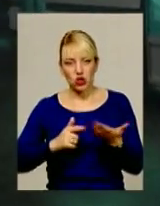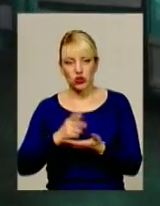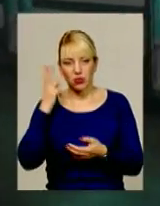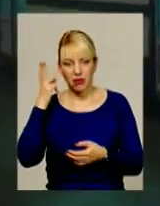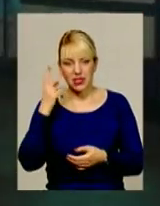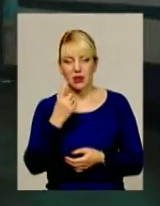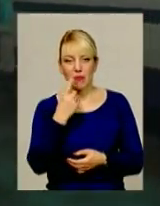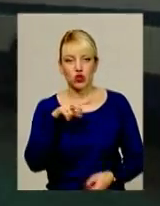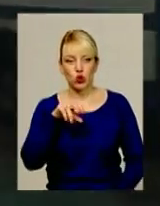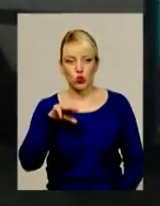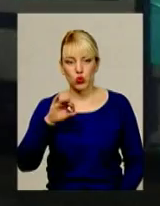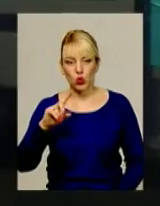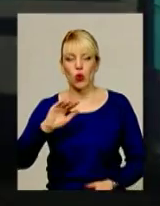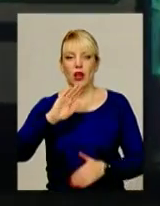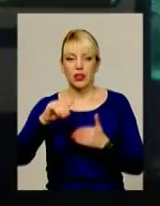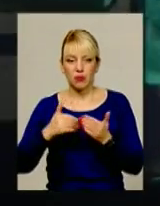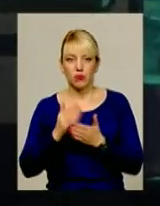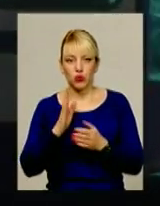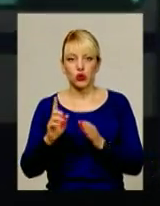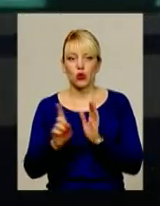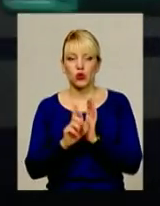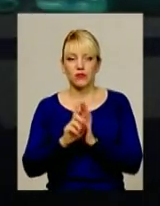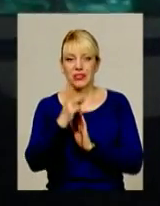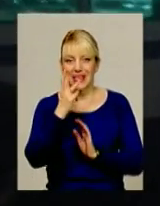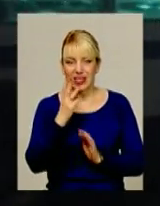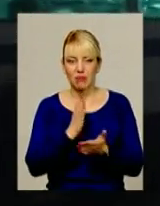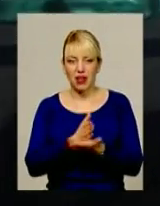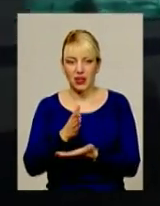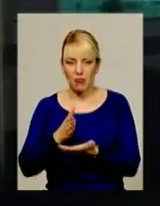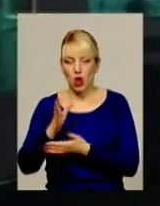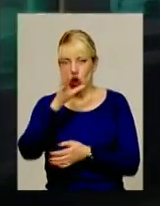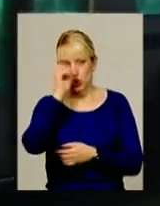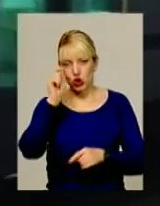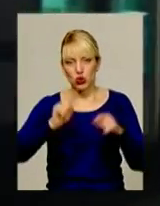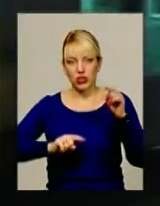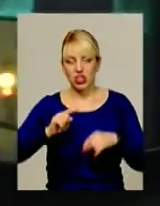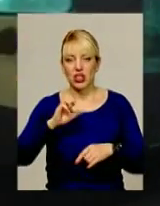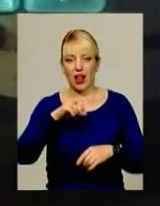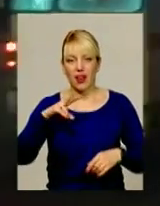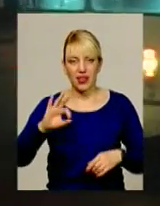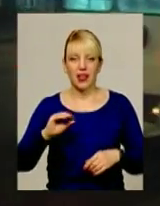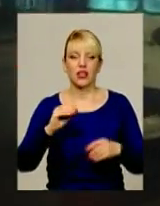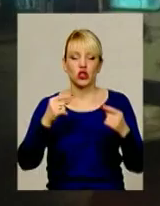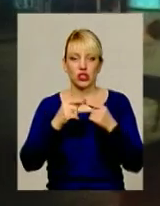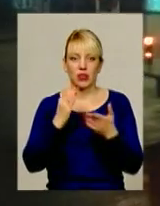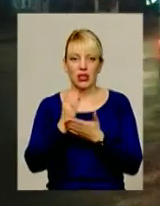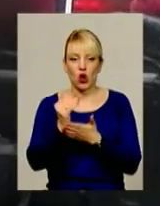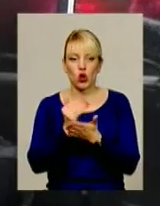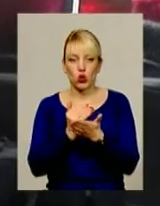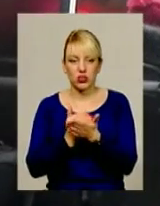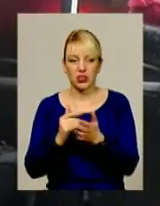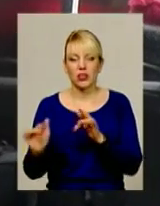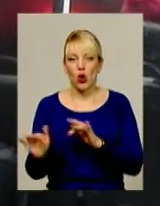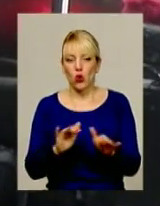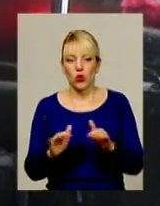Донині продовжують курсувати за трьома напрямками. Вночі вони їздять рідше, ніж у світлу пору доби, але мають чіткий розклад руху, який, до